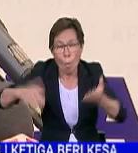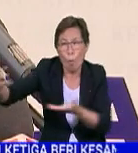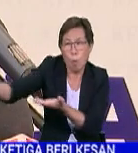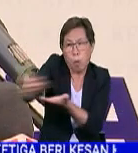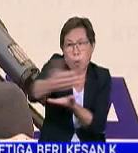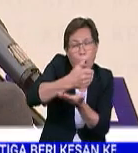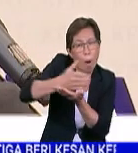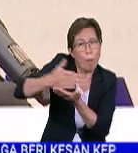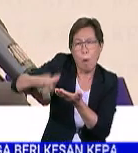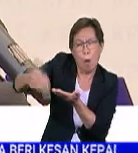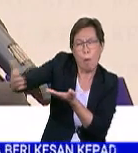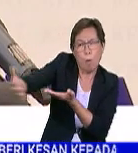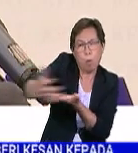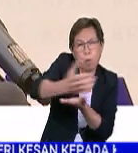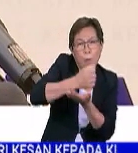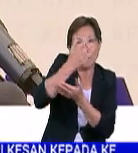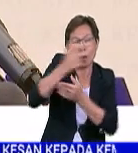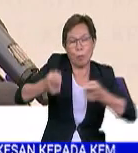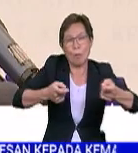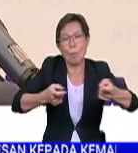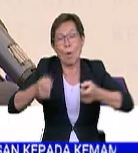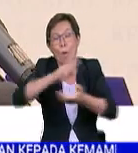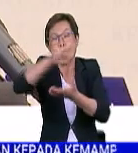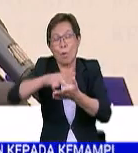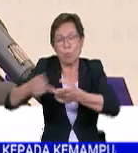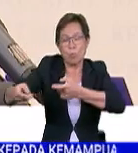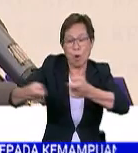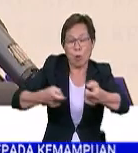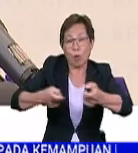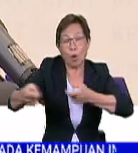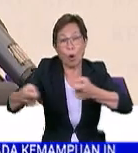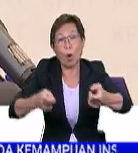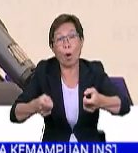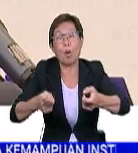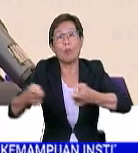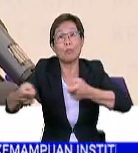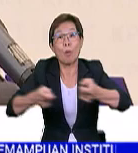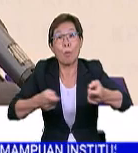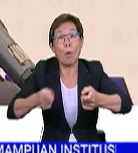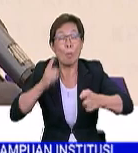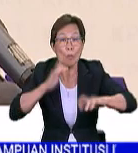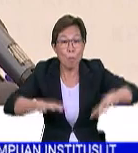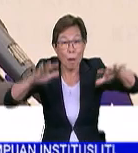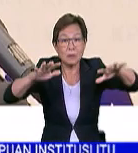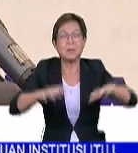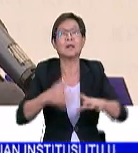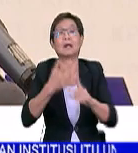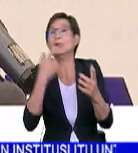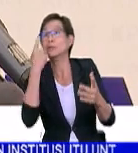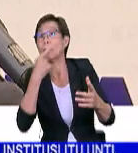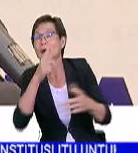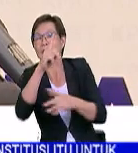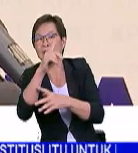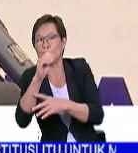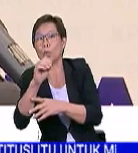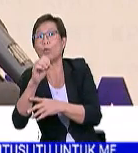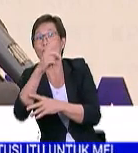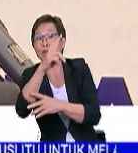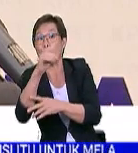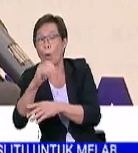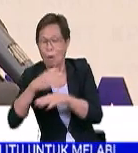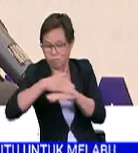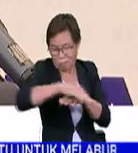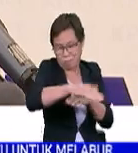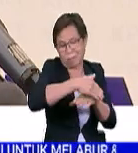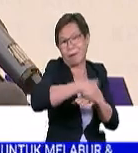dapat sepenuh maknanya pusat kawalan operasi banjir melalui DU-DU dia akan hantar. Kemudian proses penilaian